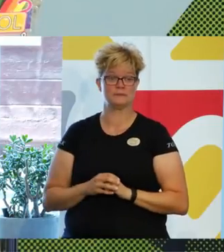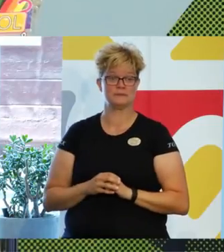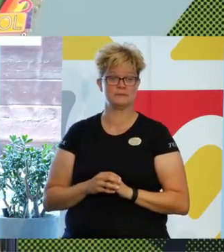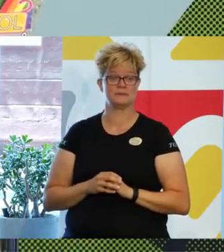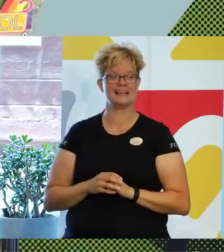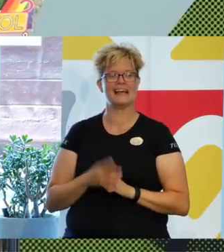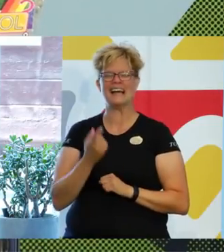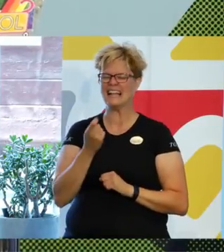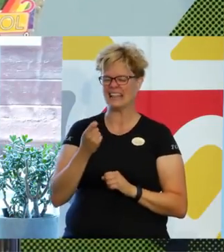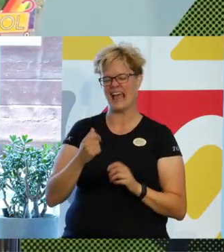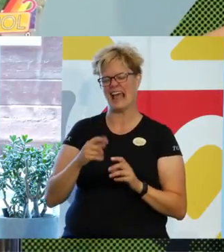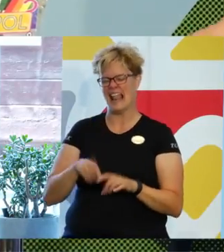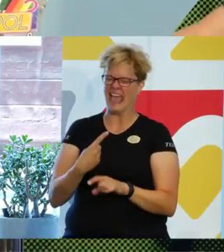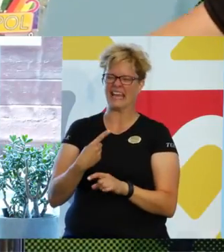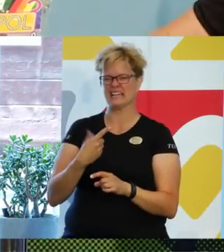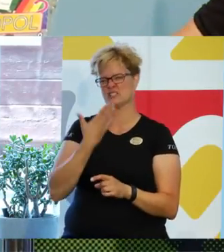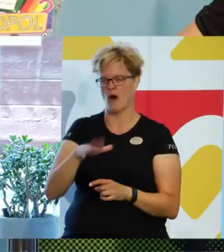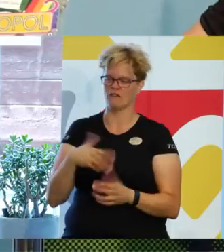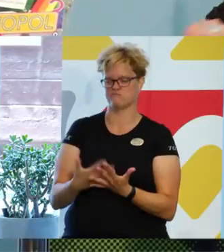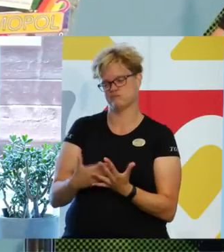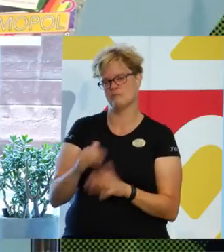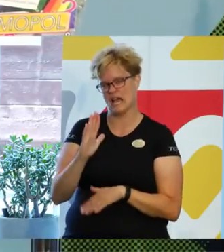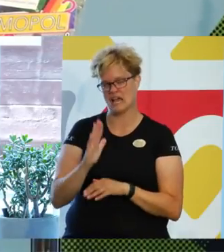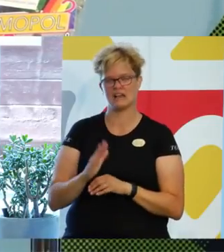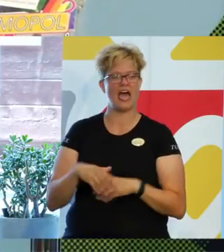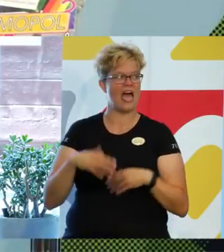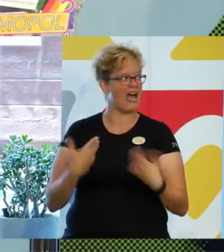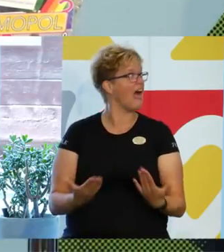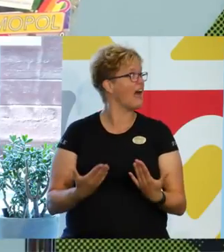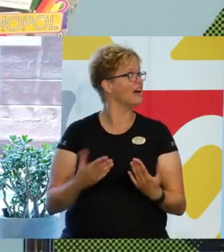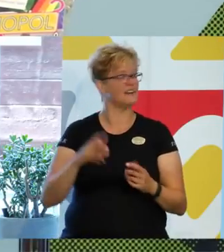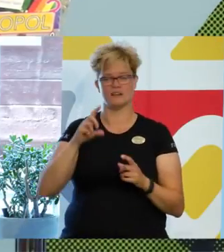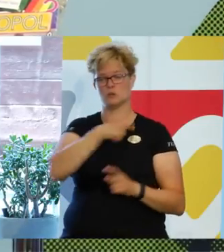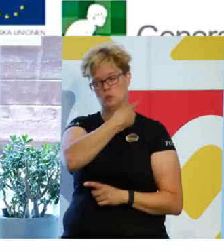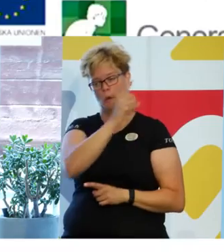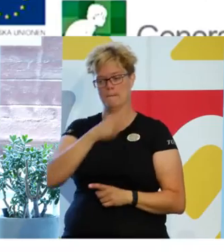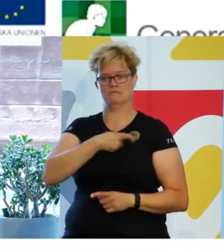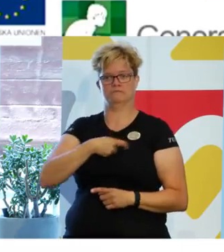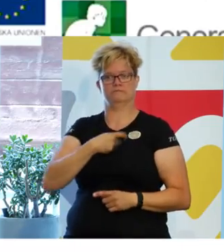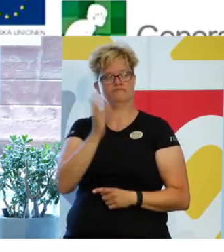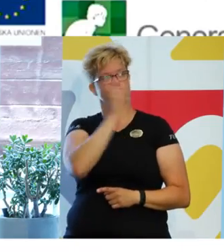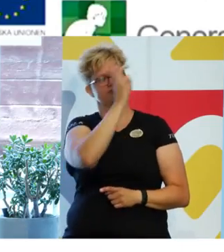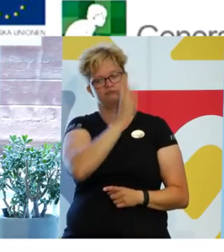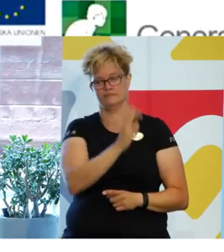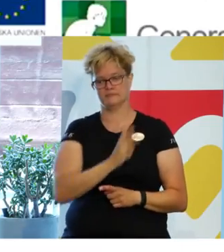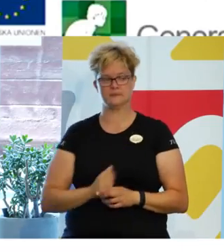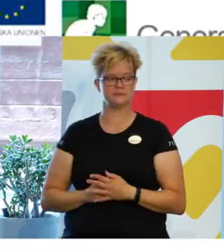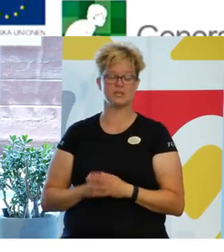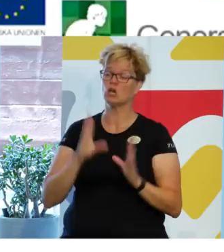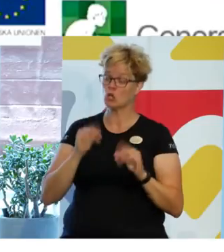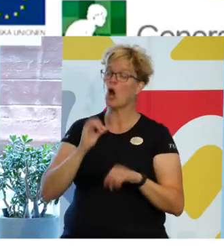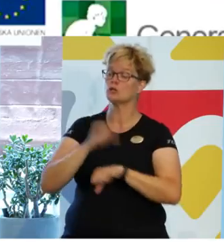Det lite längre svaret. Är de här loggorna? Ja, det är